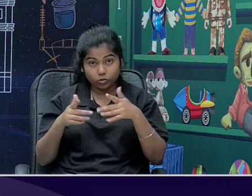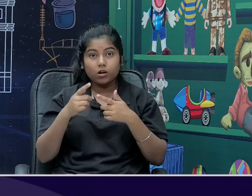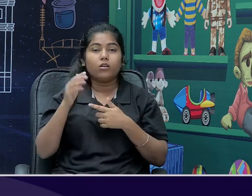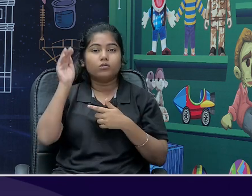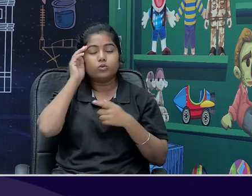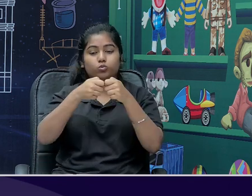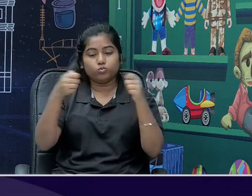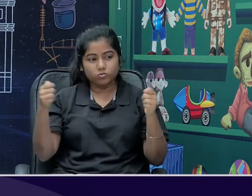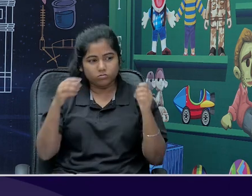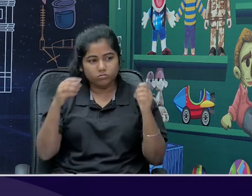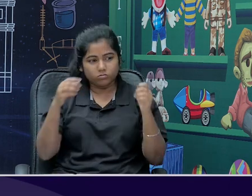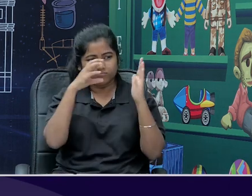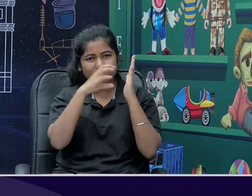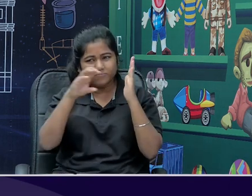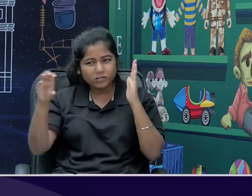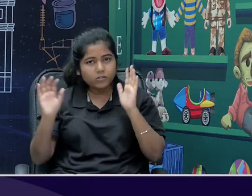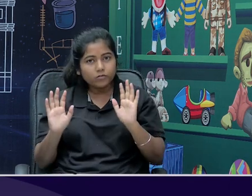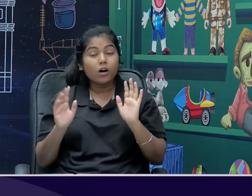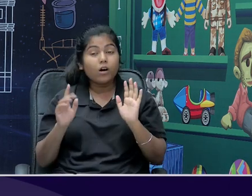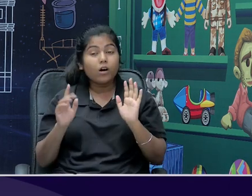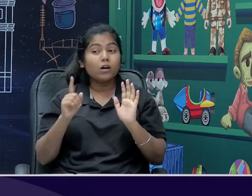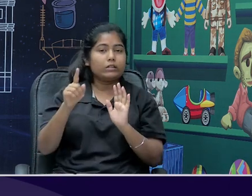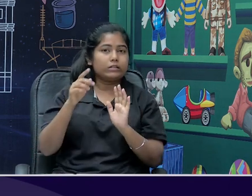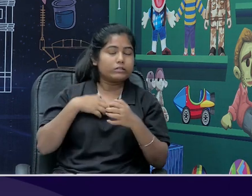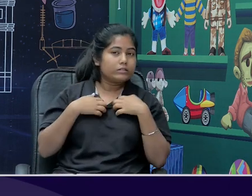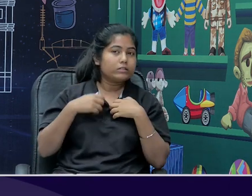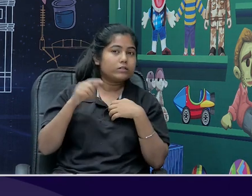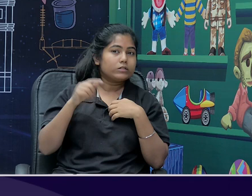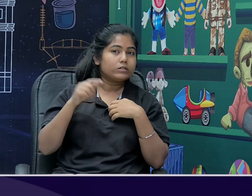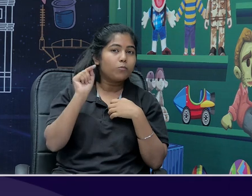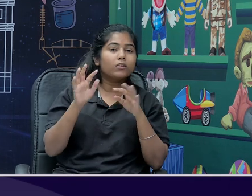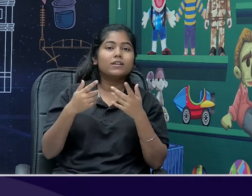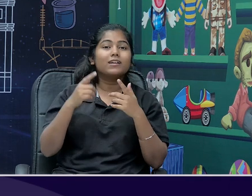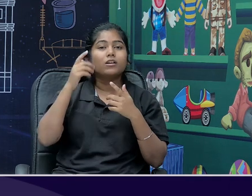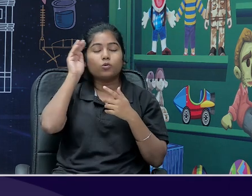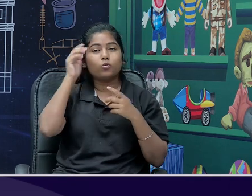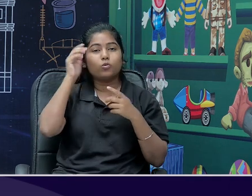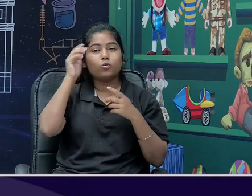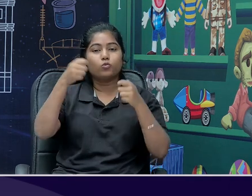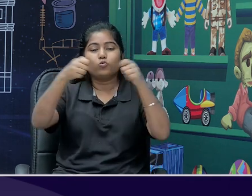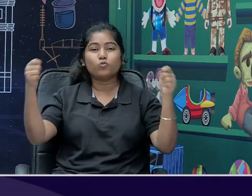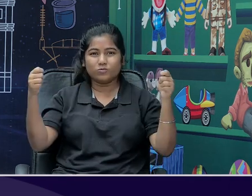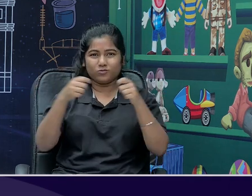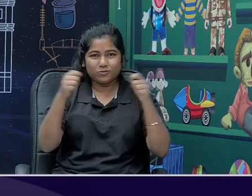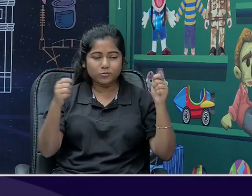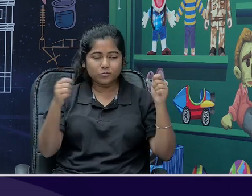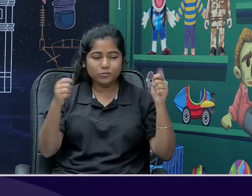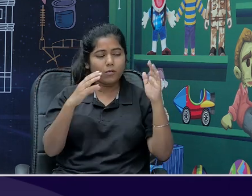कि everyday newspapers carry articles related to the public sector, क्योंकि यह हमारी national priority के लिए हैं